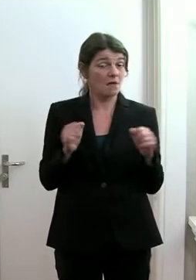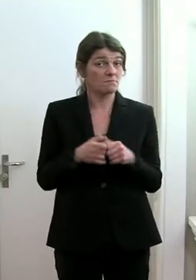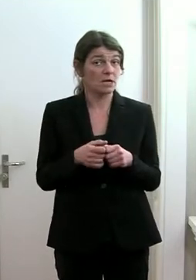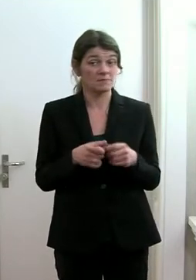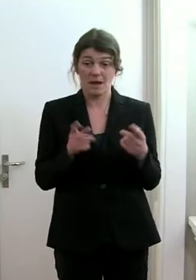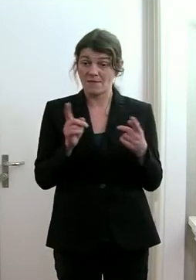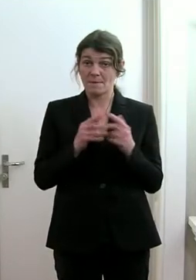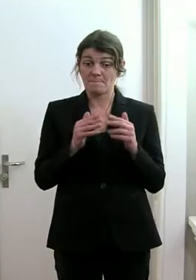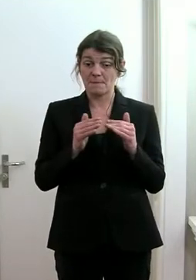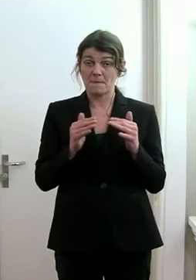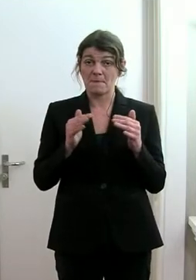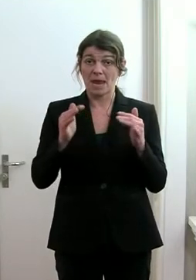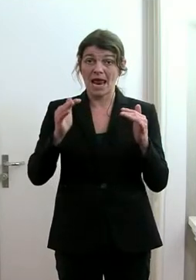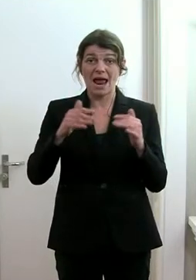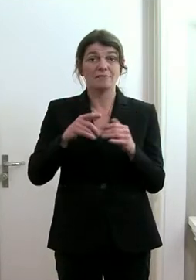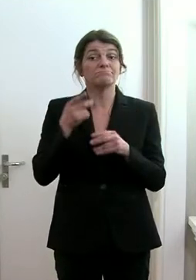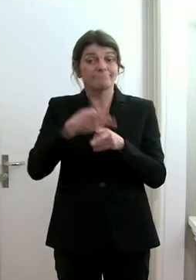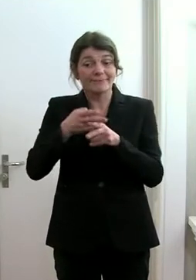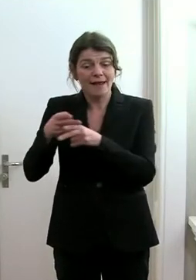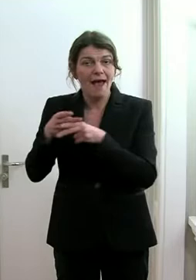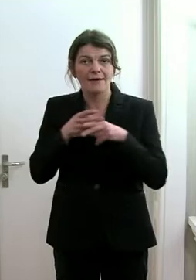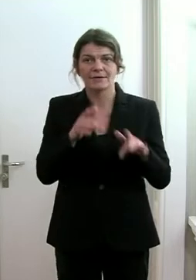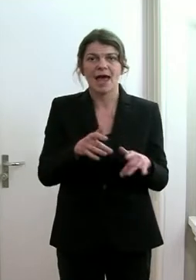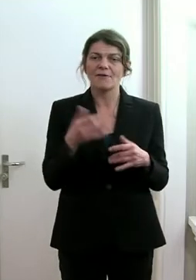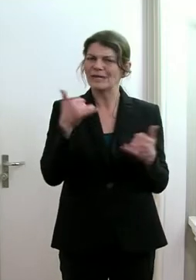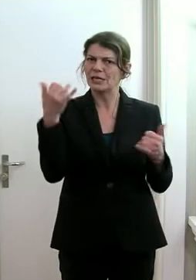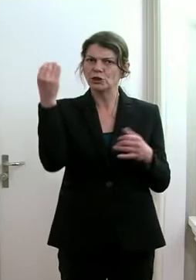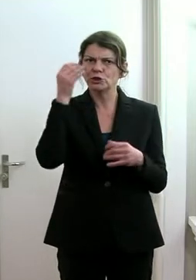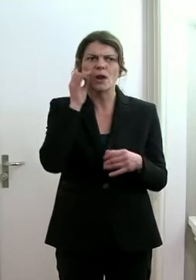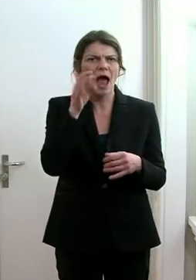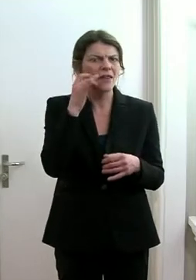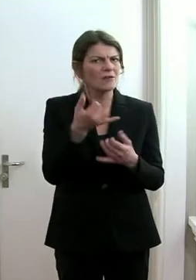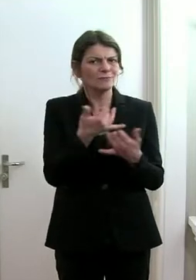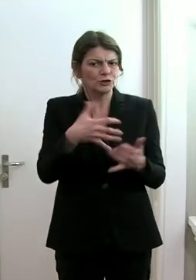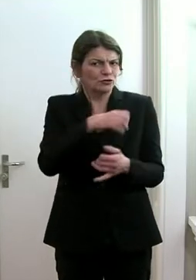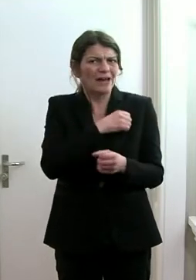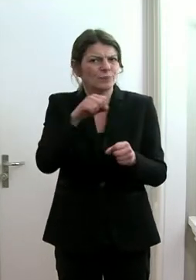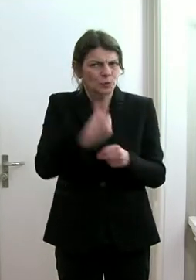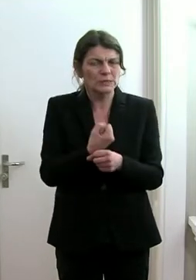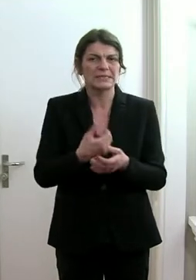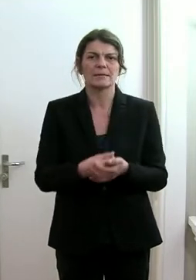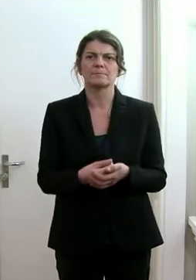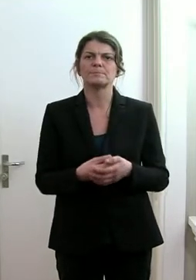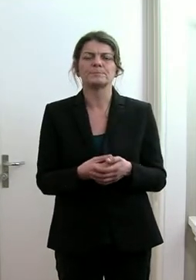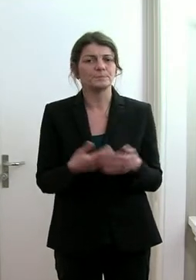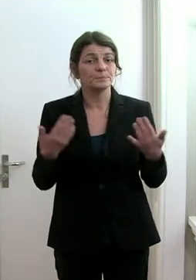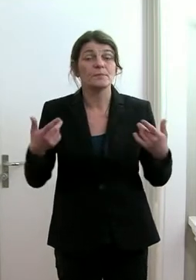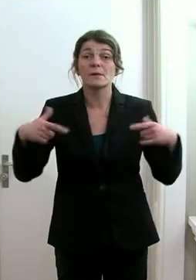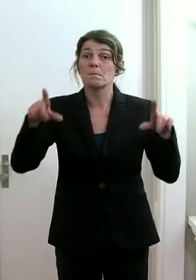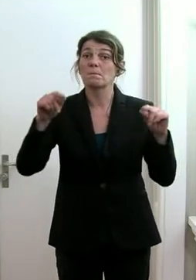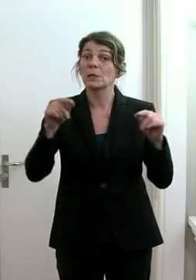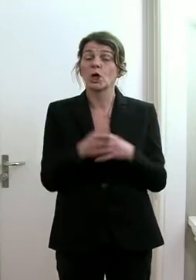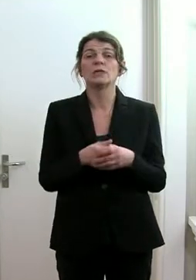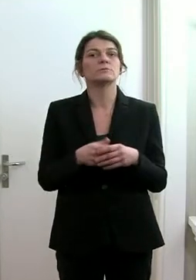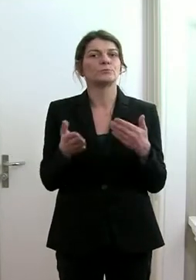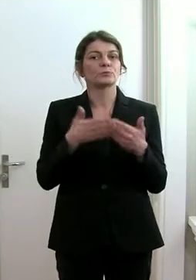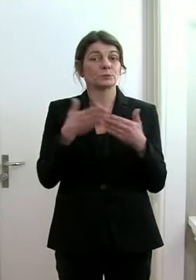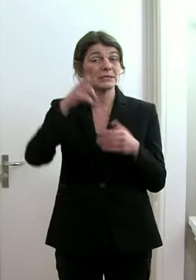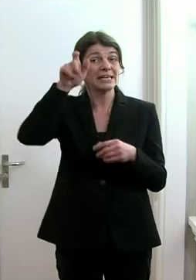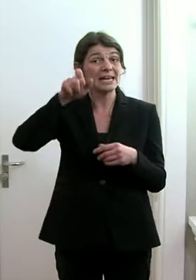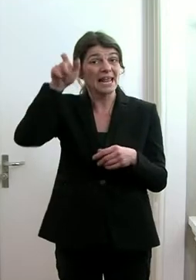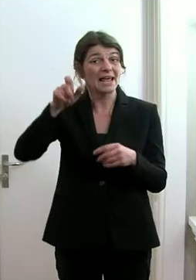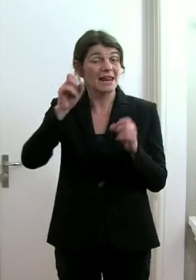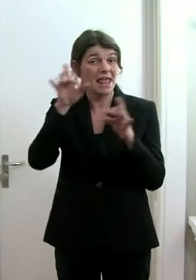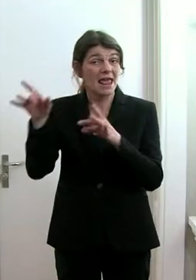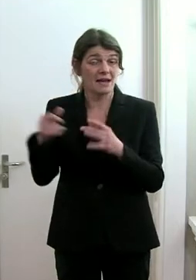wenn es zu vermehrten Ausfällen kommt, den Schulalltag trotzdem sicherstellen. Also das heisst zum Beispiel, dass Lehrpersonen,